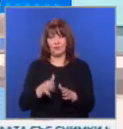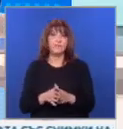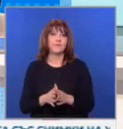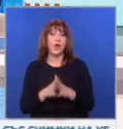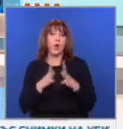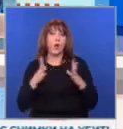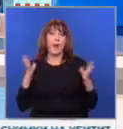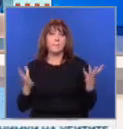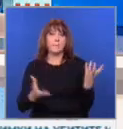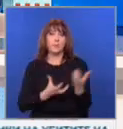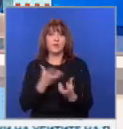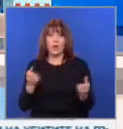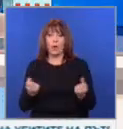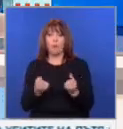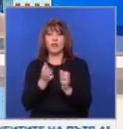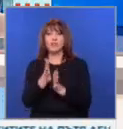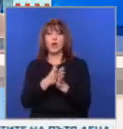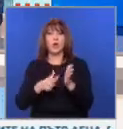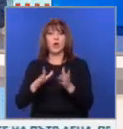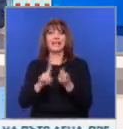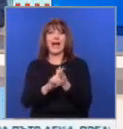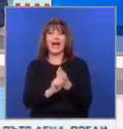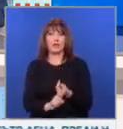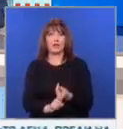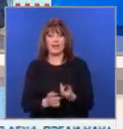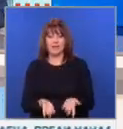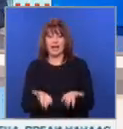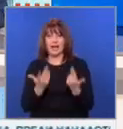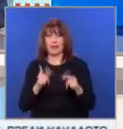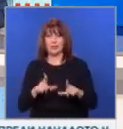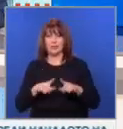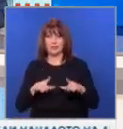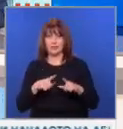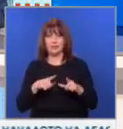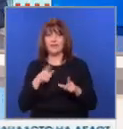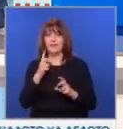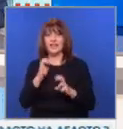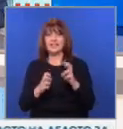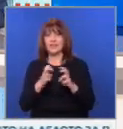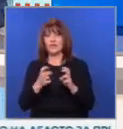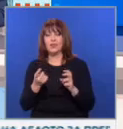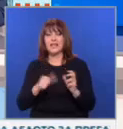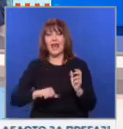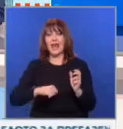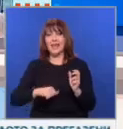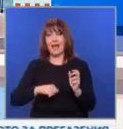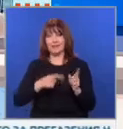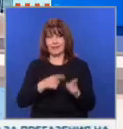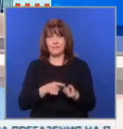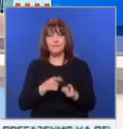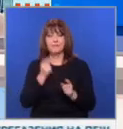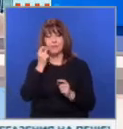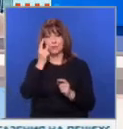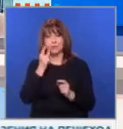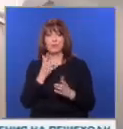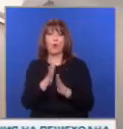Голям пожар стресна жителите на Кърнобат рано тази сутри. Огънят е плавнал в цех за ядки в северната промишлена зона в града. Като по